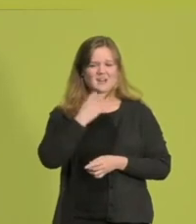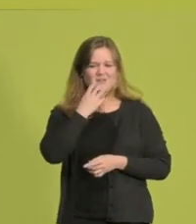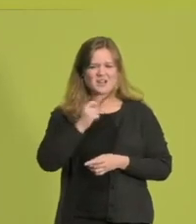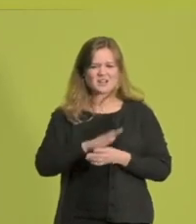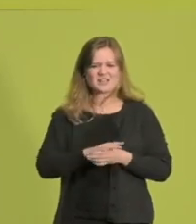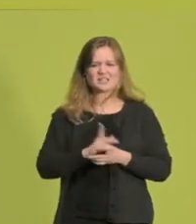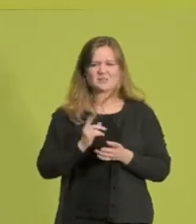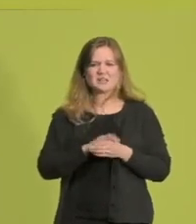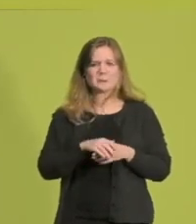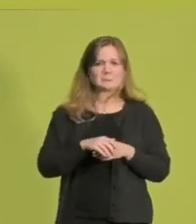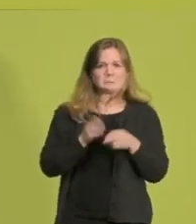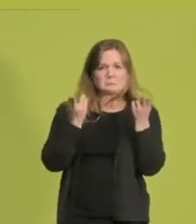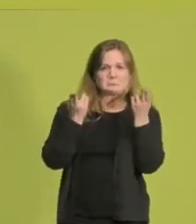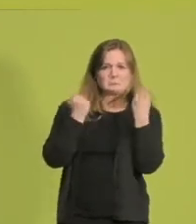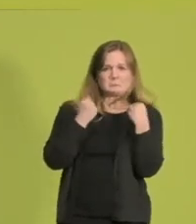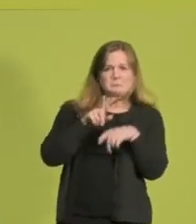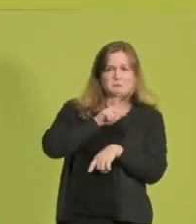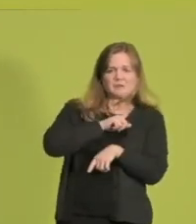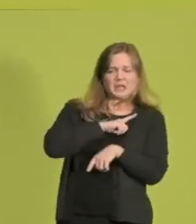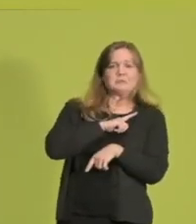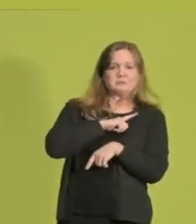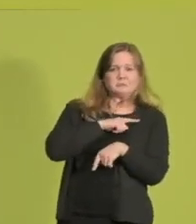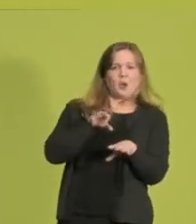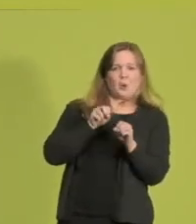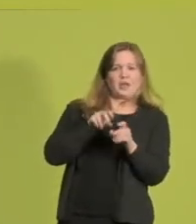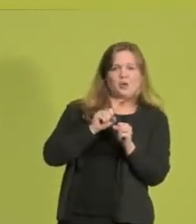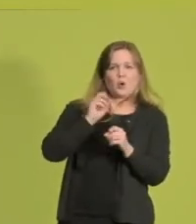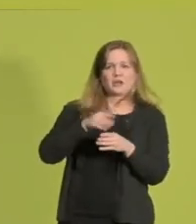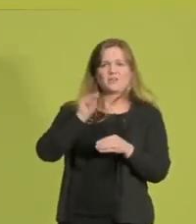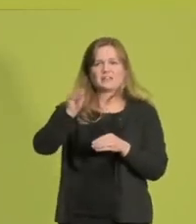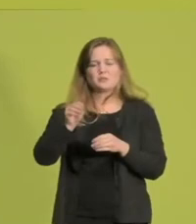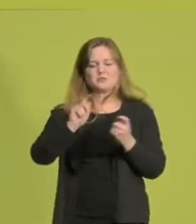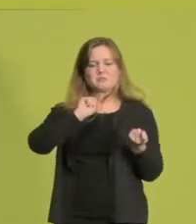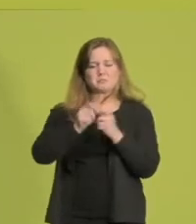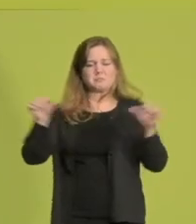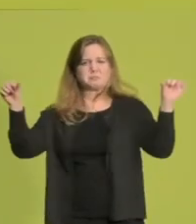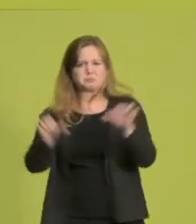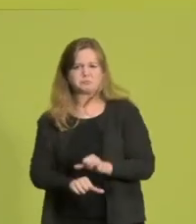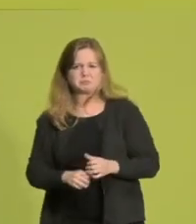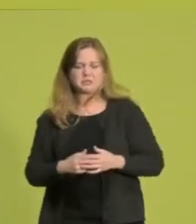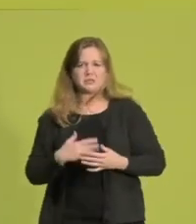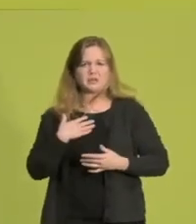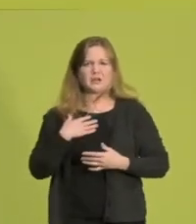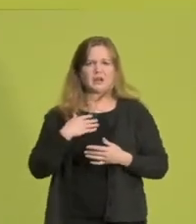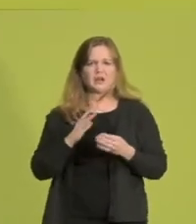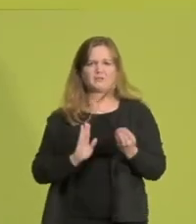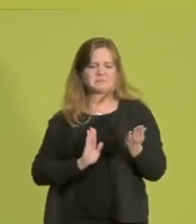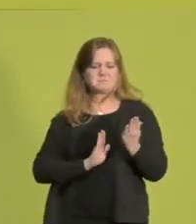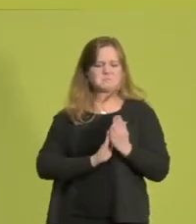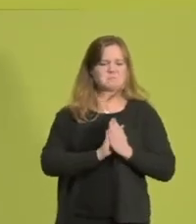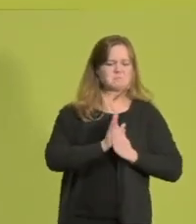Kaninchen vor der Schlange sitzen und irgendwann von Realitäten eingeholt werden, die uns dann in die Knie